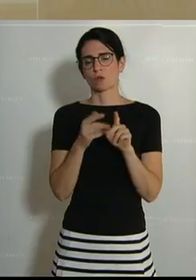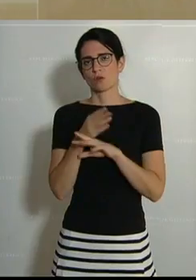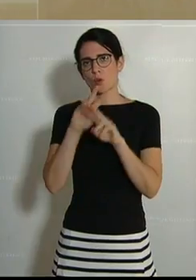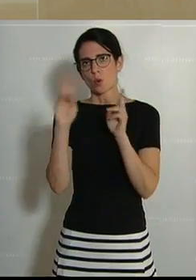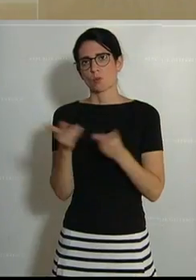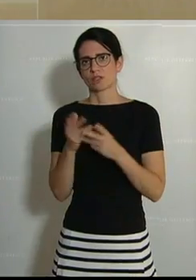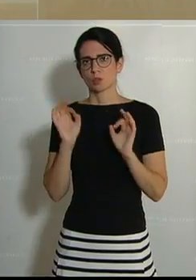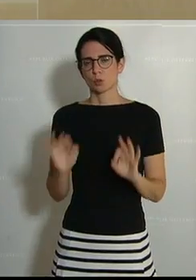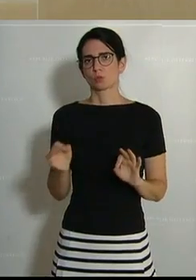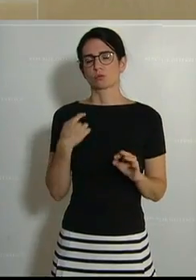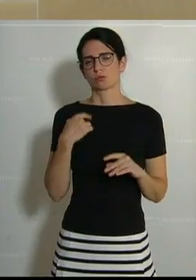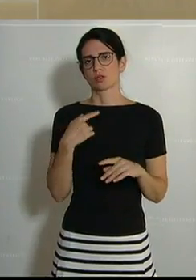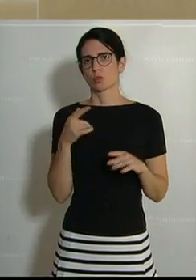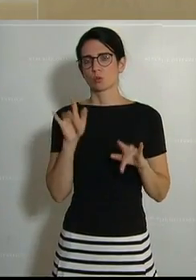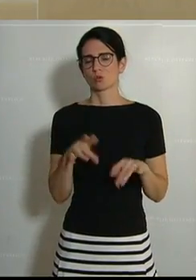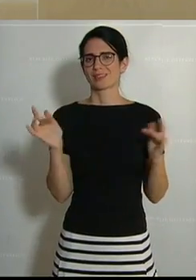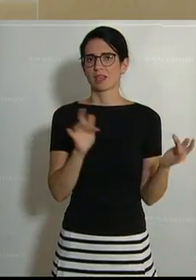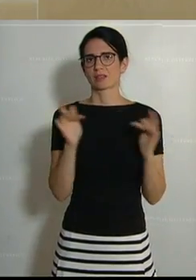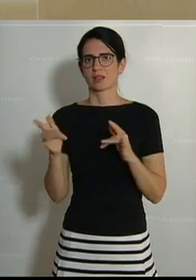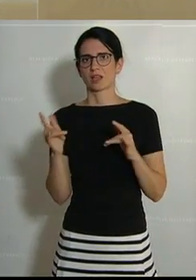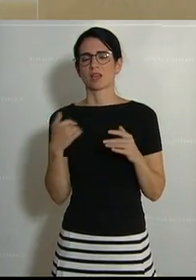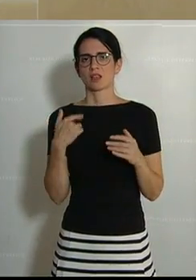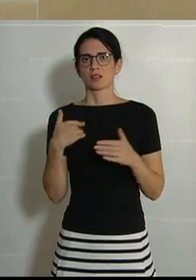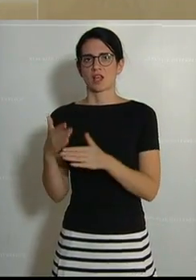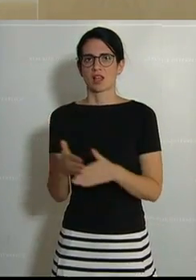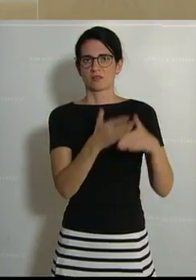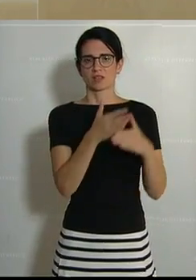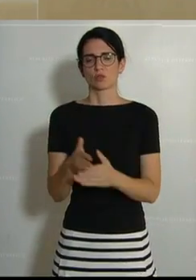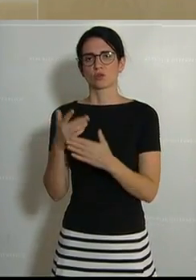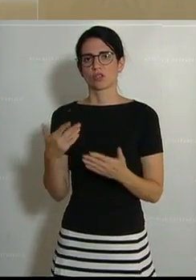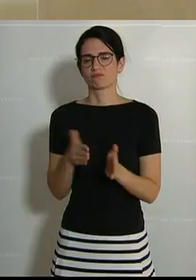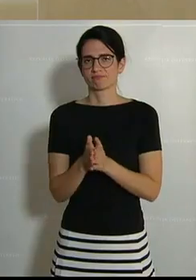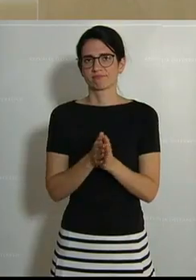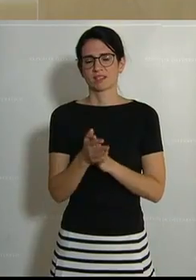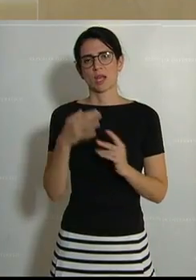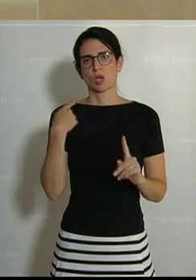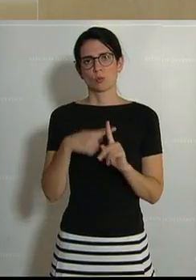sind. Das muss Hand in Hand gehen. Und deshalb werden wir heute auch zustimmen und freuen uns über dieses